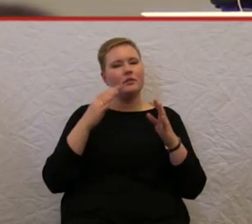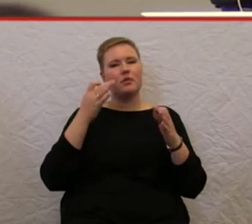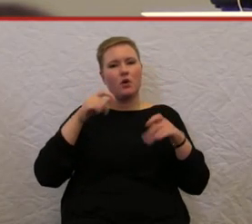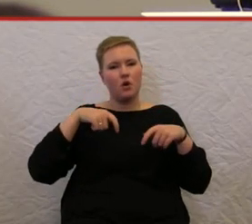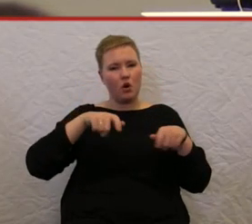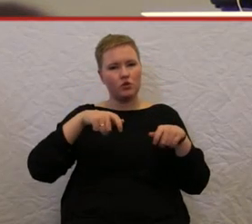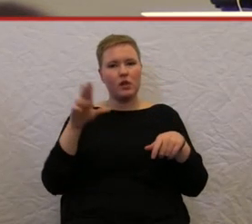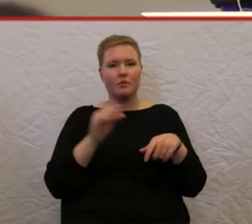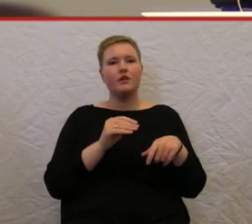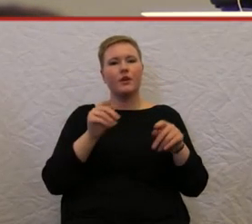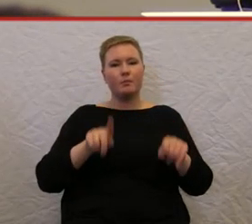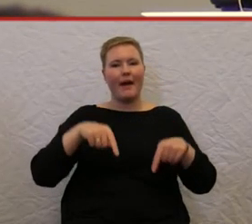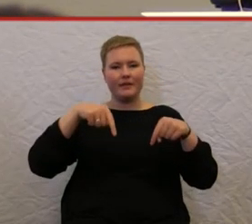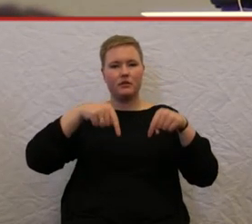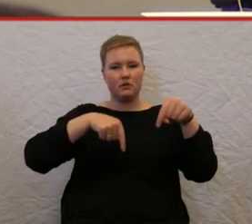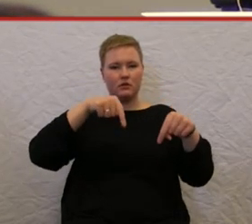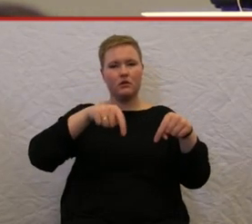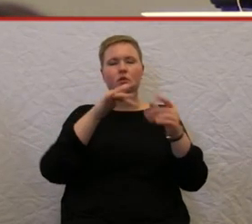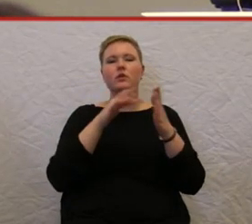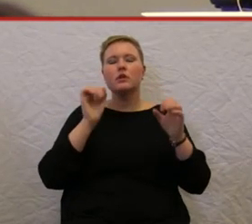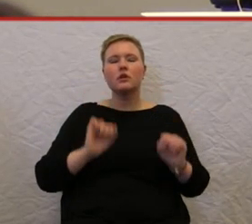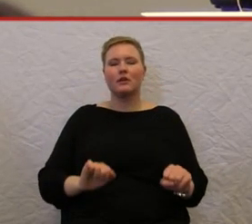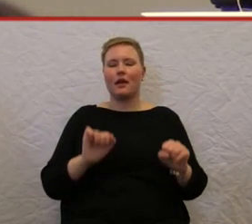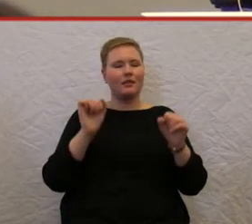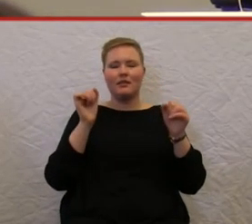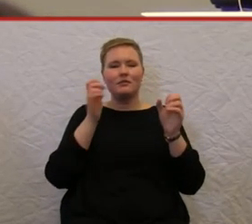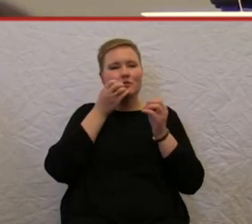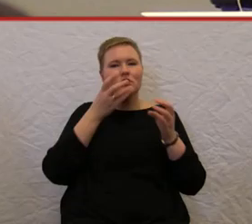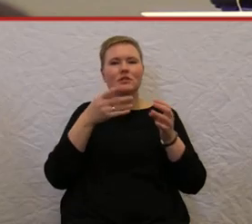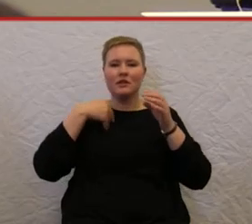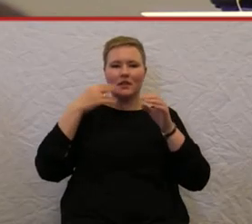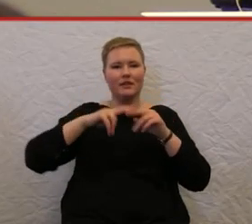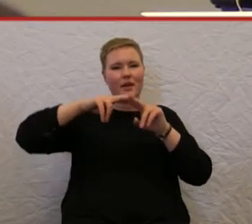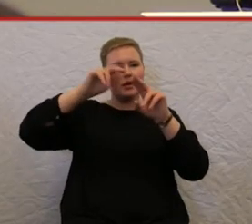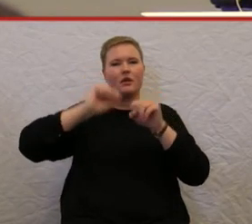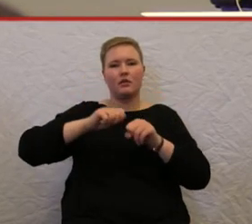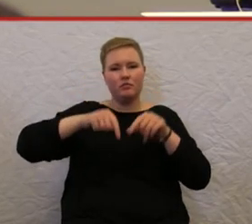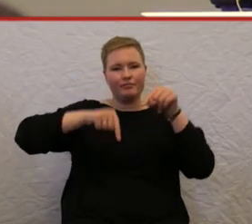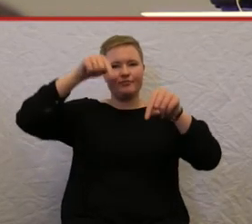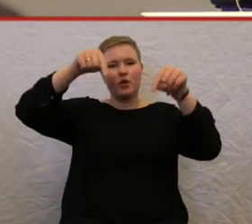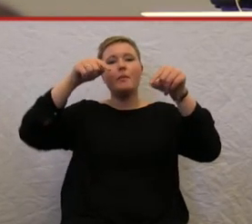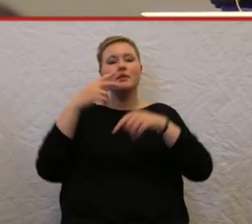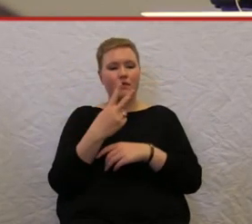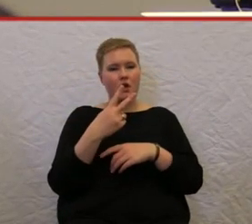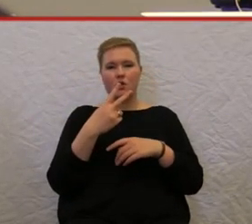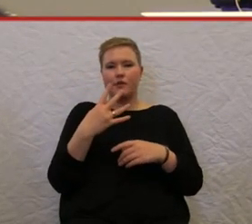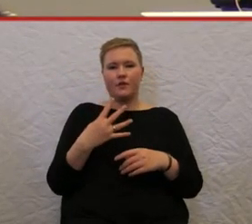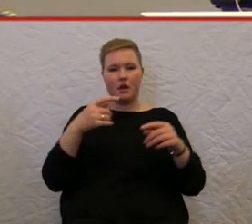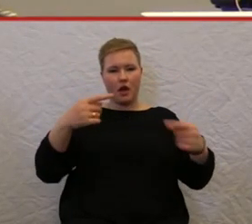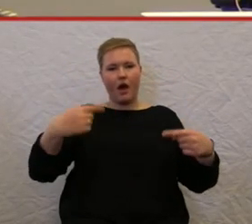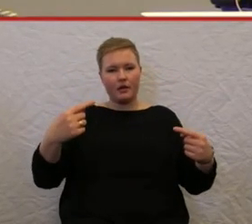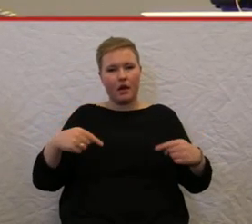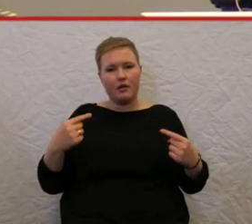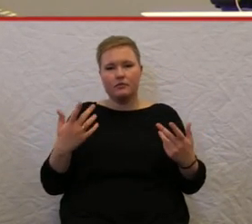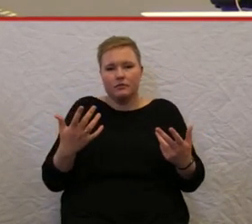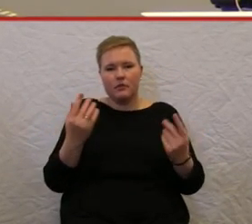man auch Treppen gehen kann, anstatt, ob es zwei oder vier Räder sind, ist eigentlich auch relativ egal. Vor drei Jahren war ich